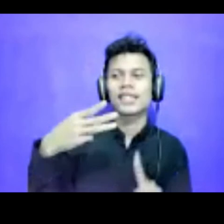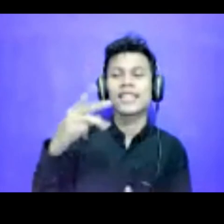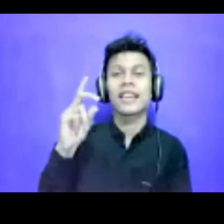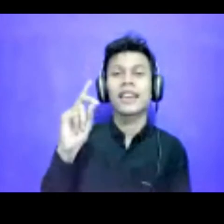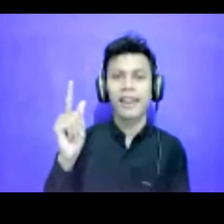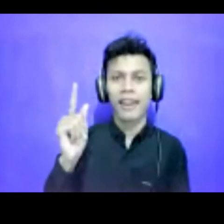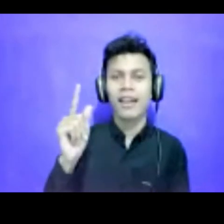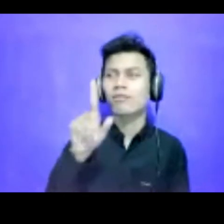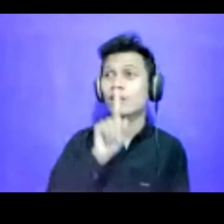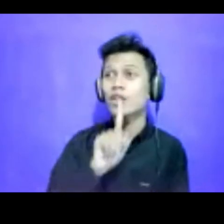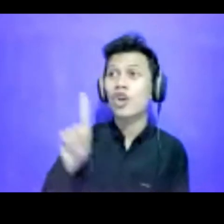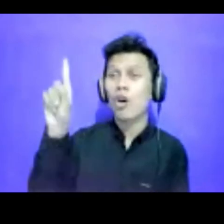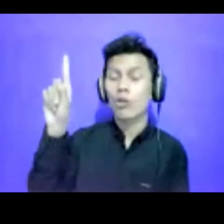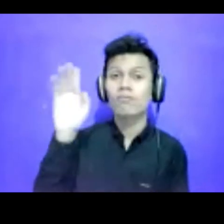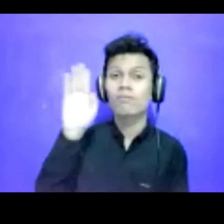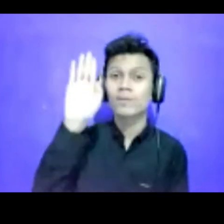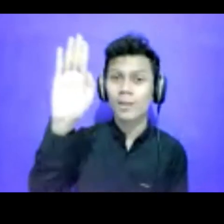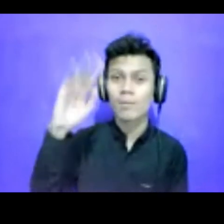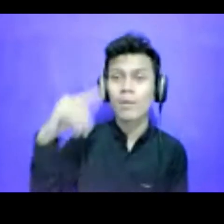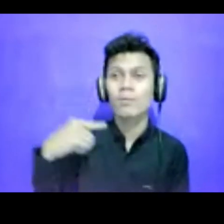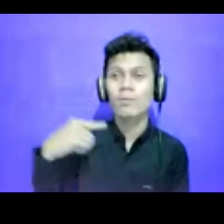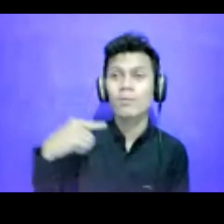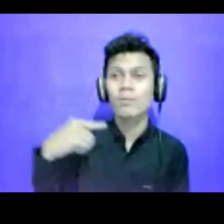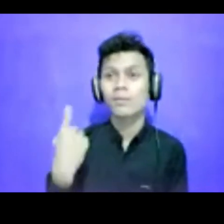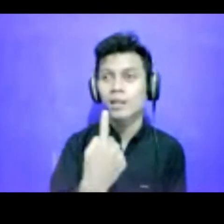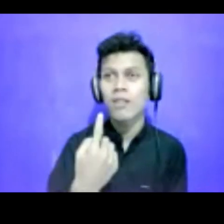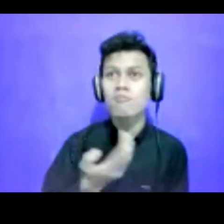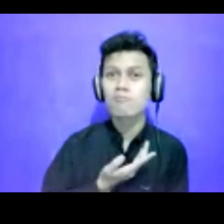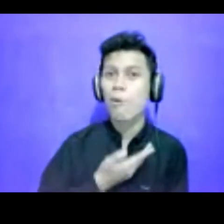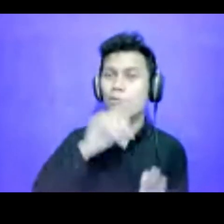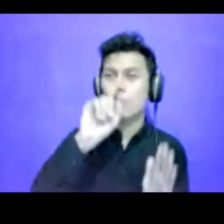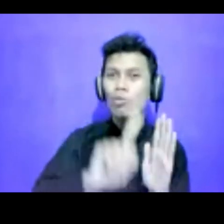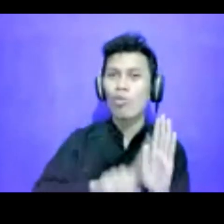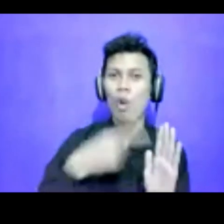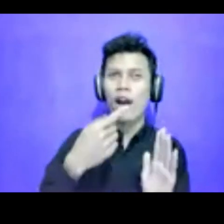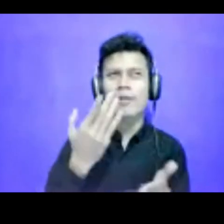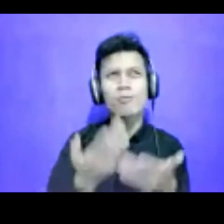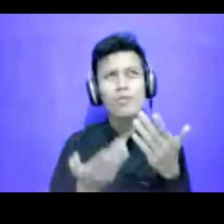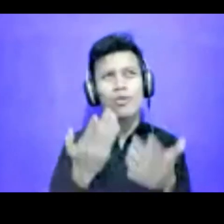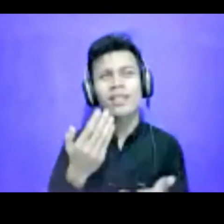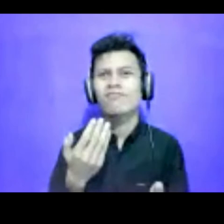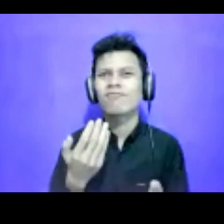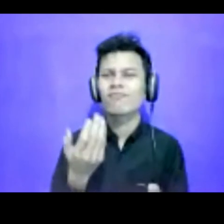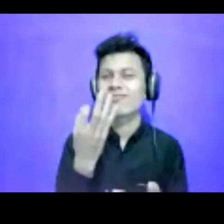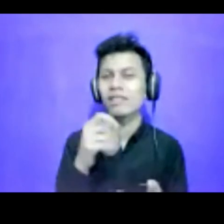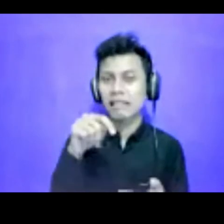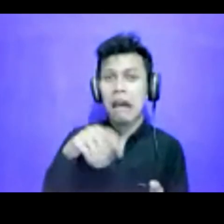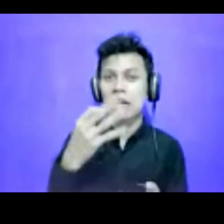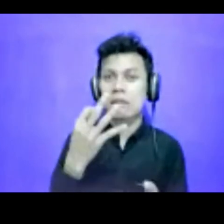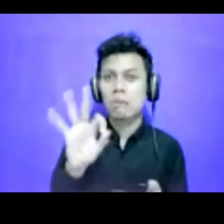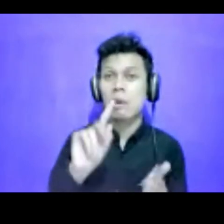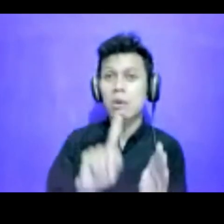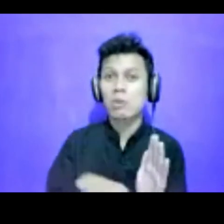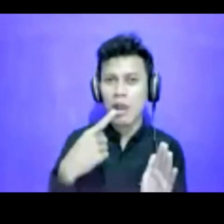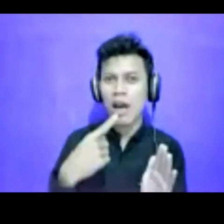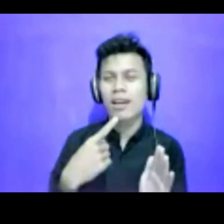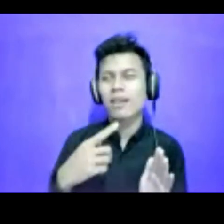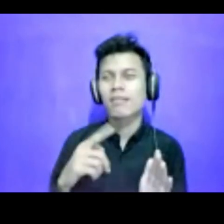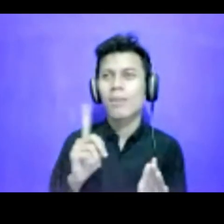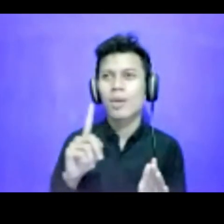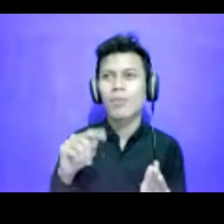insya Allah ya, ke depan juga kita akan memulai, mungkin baru, karena baru memulai gitu ya, karena kita juga menimbang,